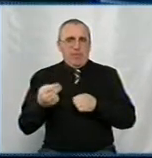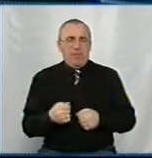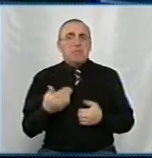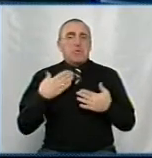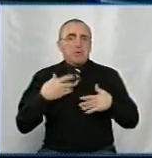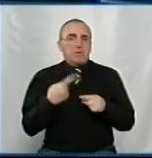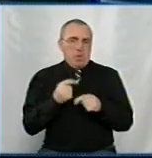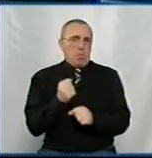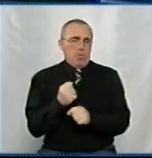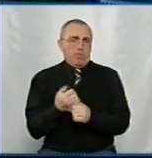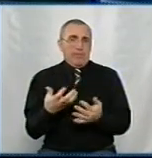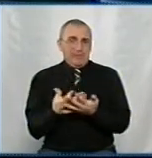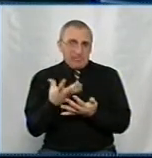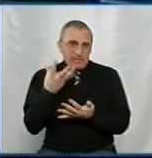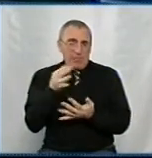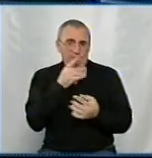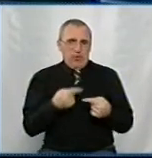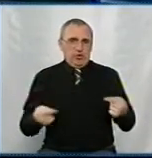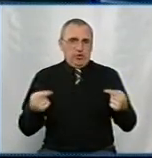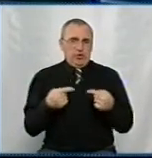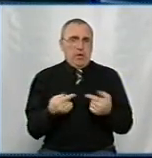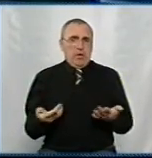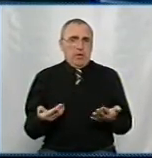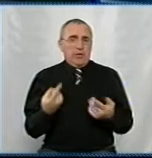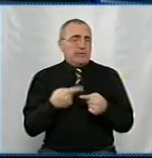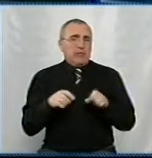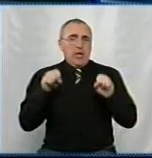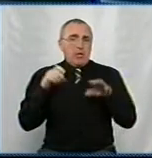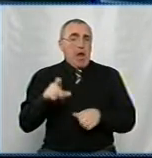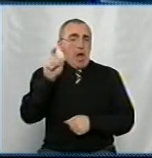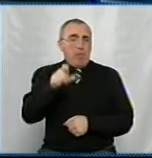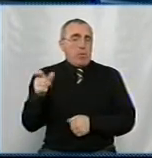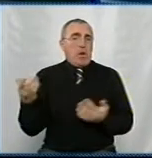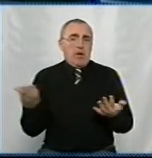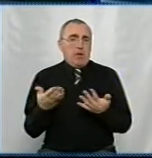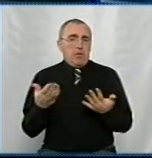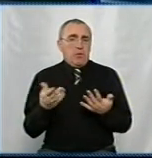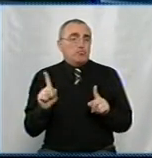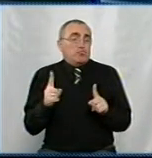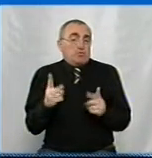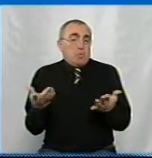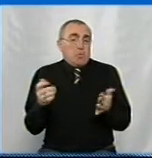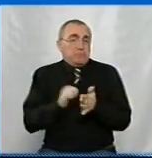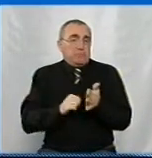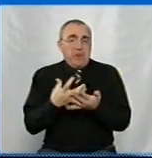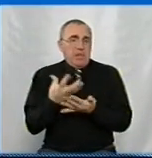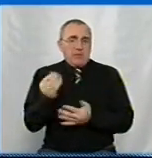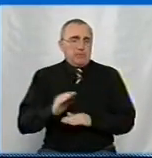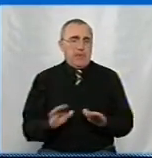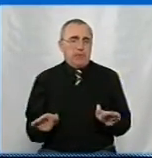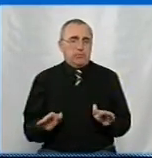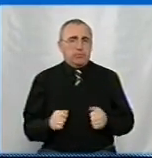навіщо так робити? Сплачуй час. Це вже рішення тих абонентів, які чомусь не сплачують. до речі,